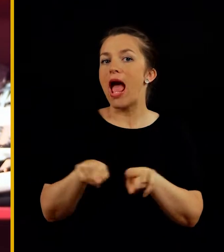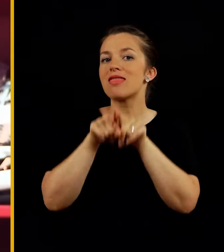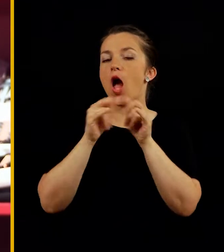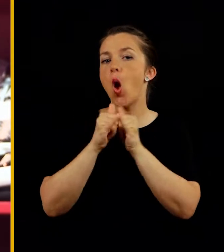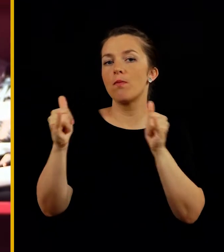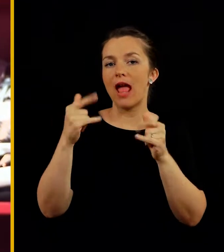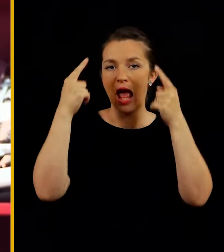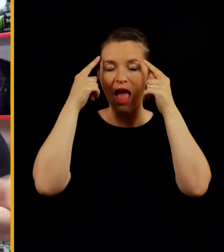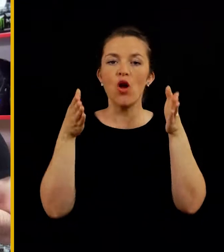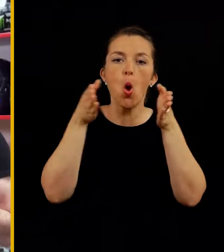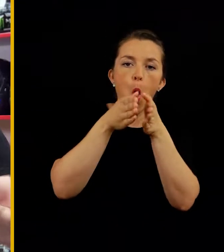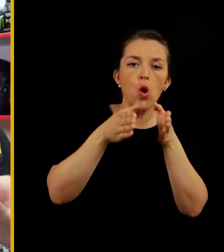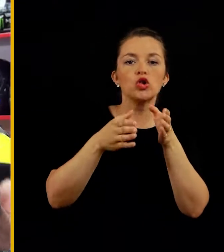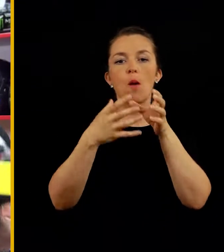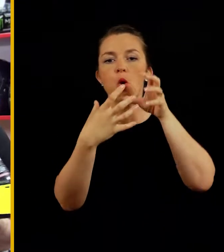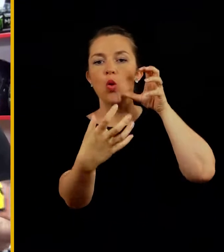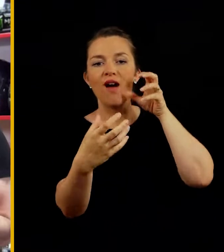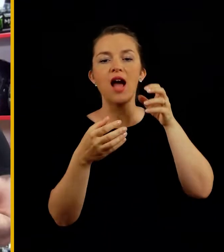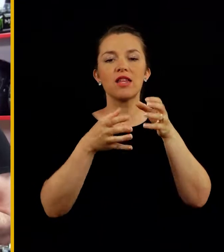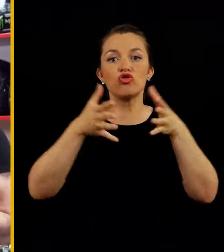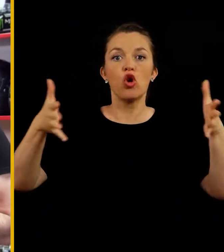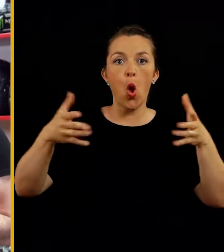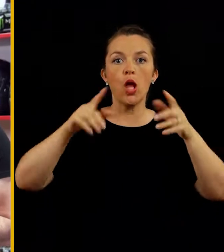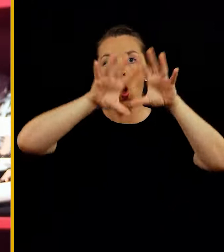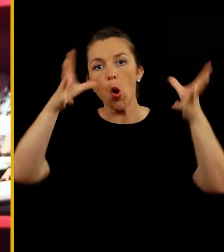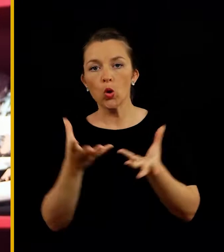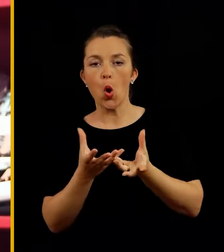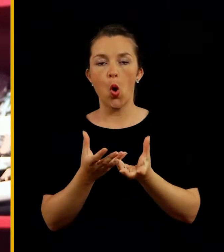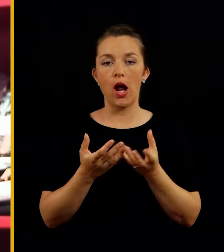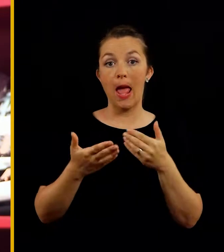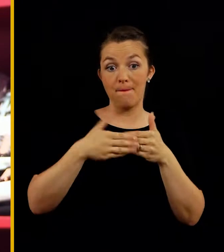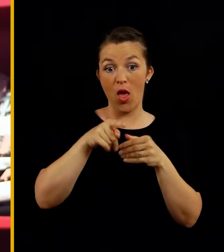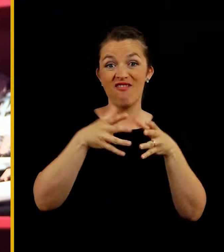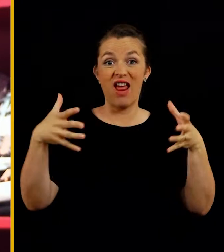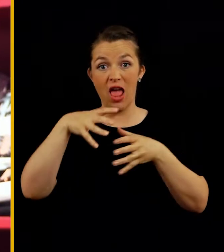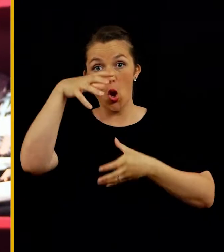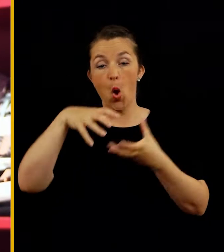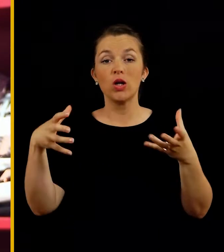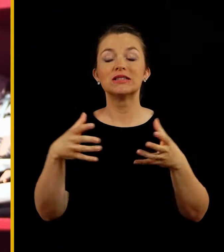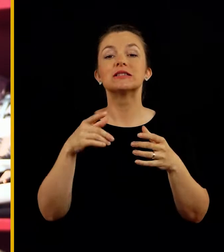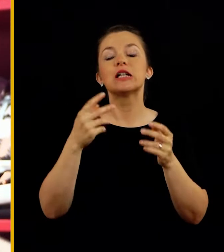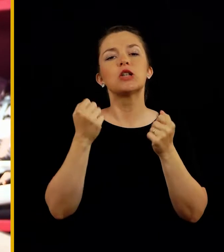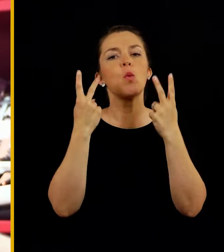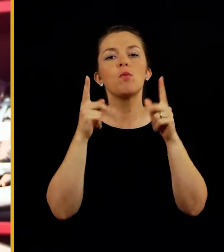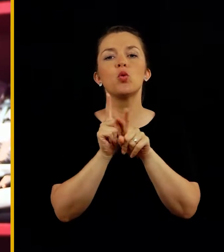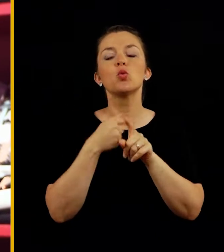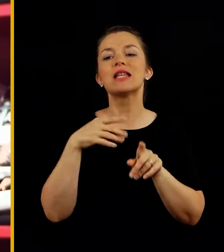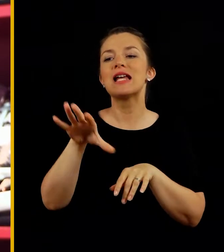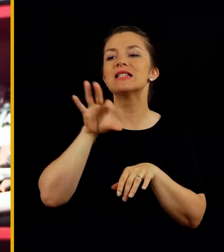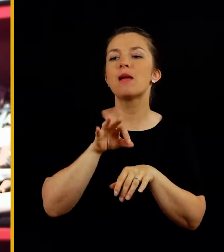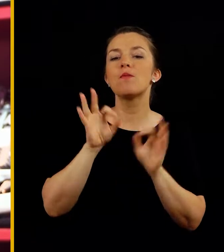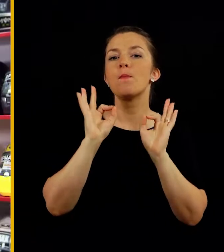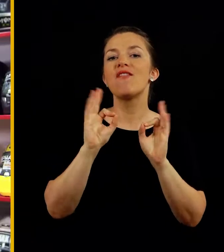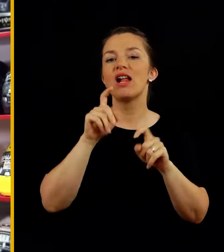glave, skratka, oske podogovate, okrogle, široke glave in tako naprej. Pole velikosti, pole kalupa je zelo pomembna zadeva še, da